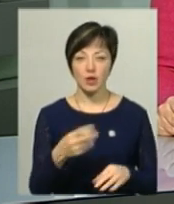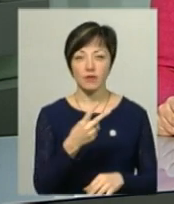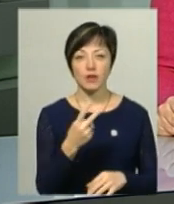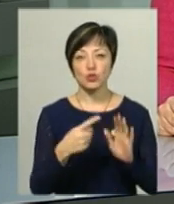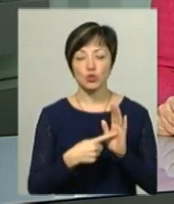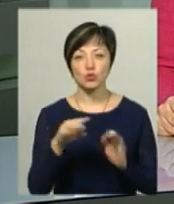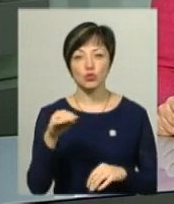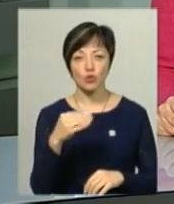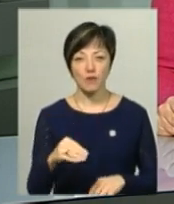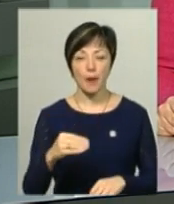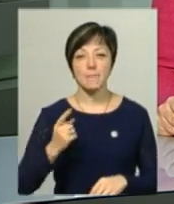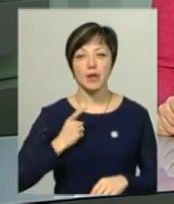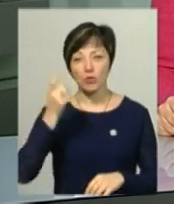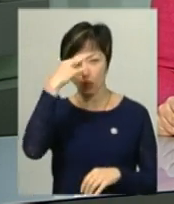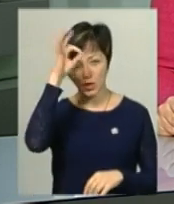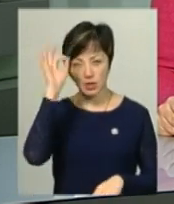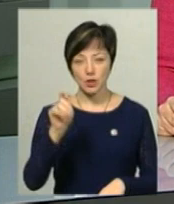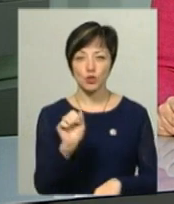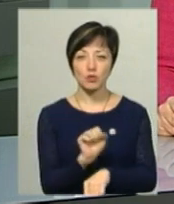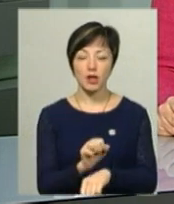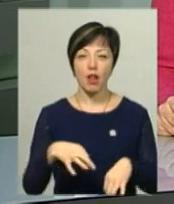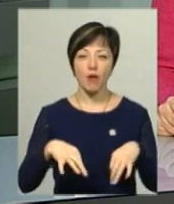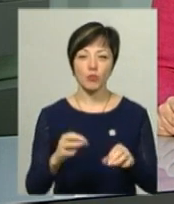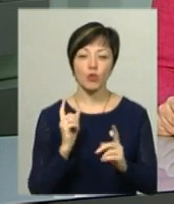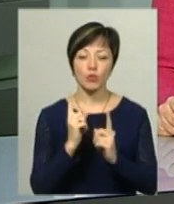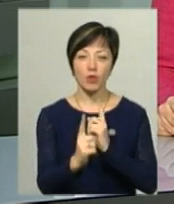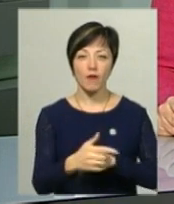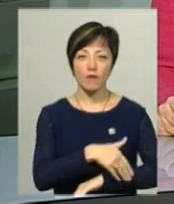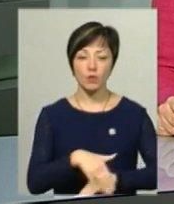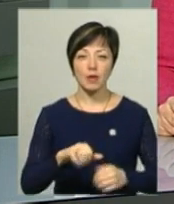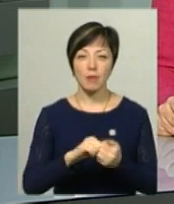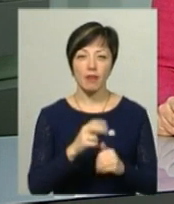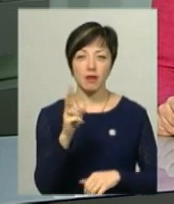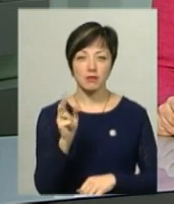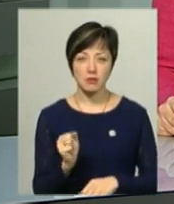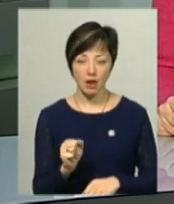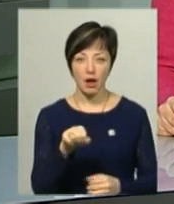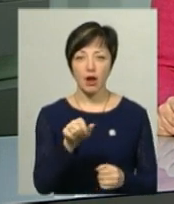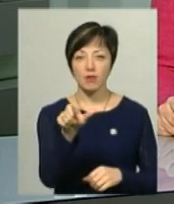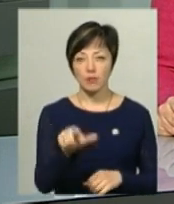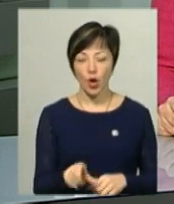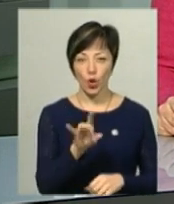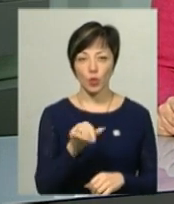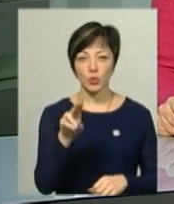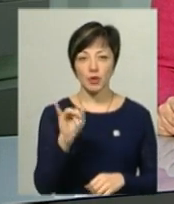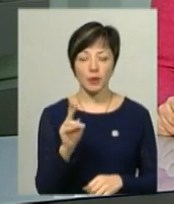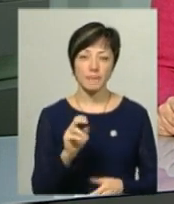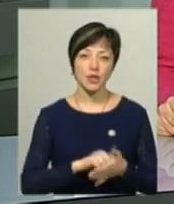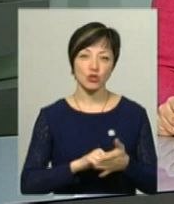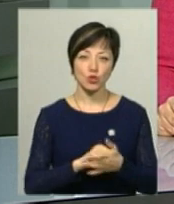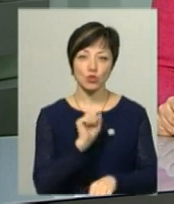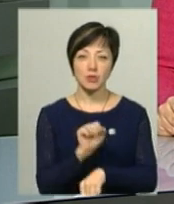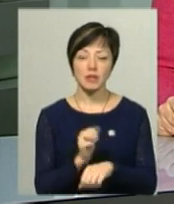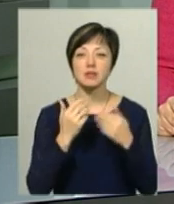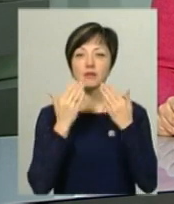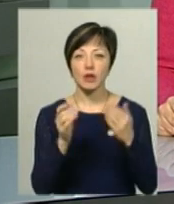26 жовтня патрульні поліцейські зупинили автомобіль, що рухався вулицею Кам'янецькою, ним керував Іван Рудик. Причиною зупинки авто стали